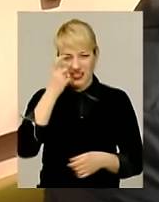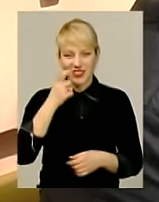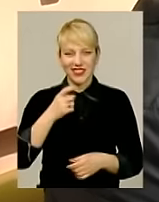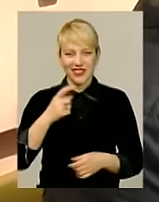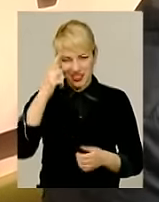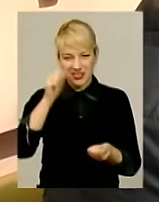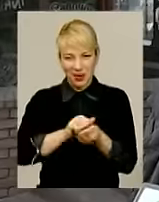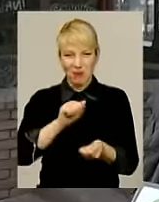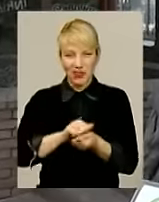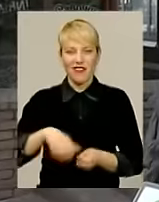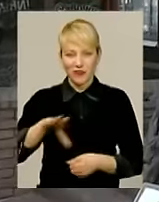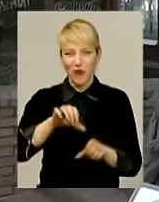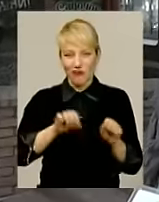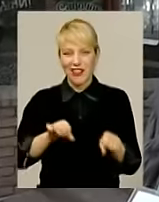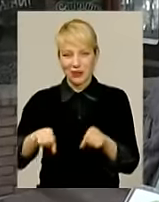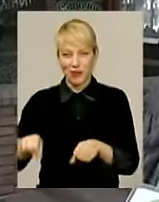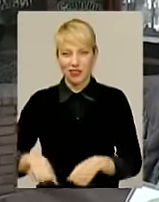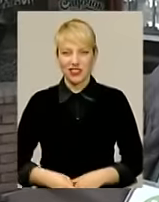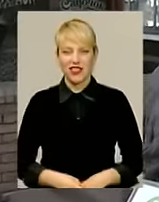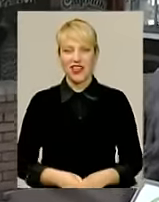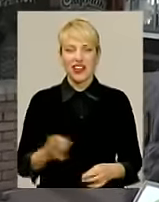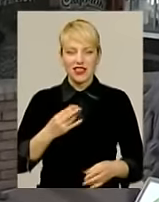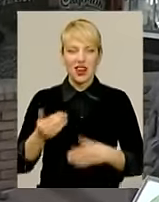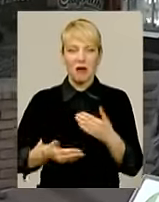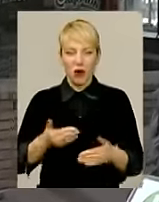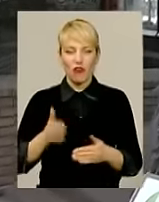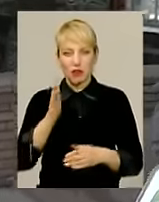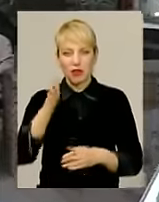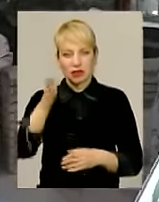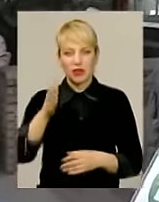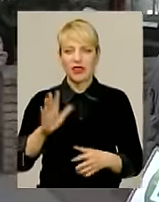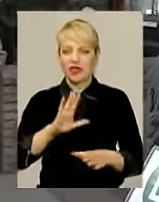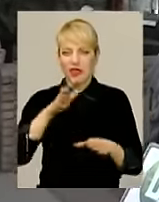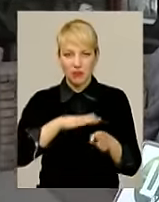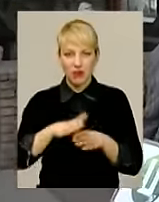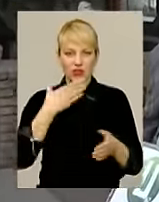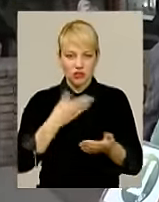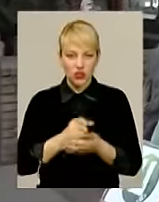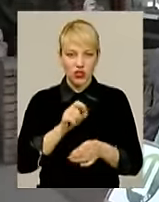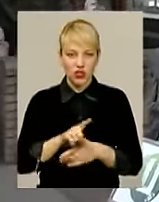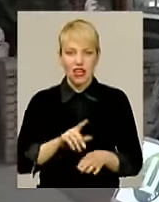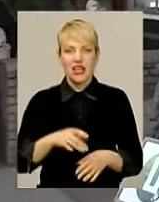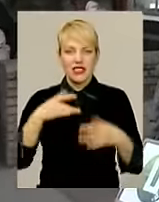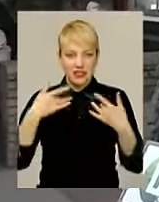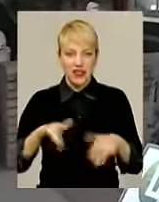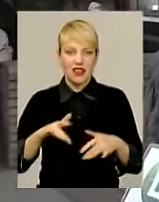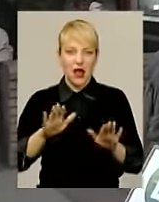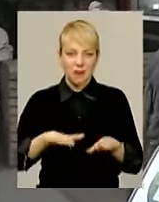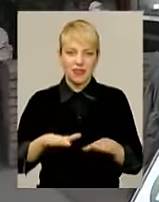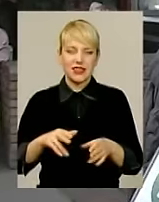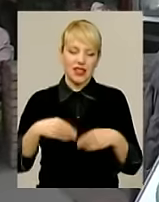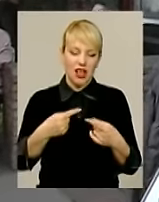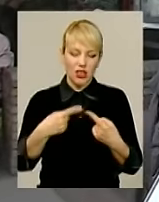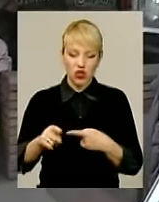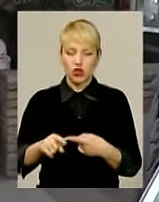Все може. Треба рухатися вперед, вперед, вперед. Не справився своєю задачею. Значить, звільняй місце, давай комусь іншому. Той